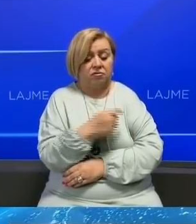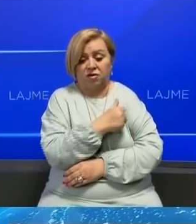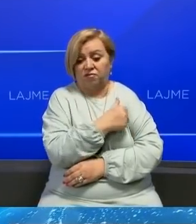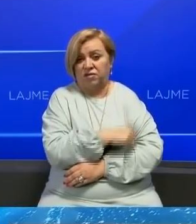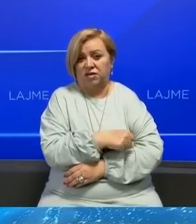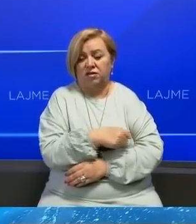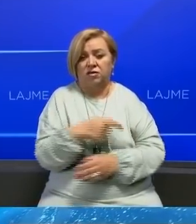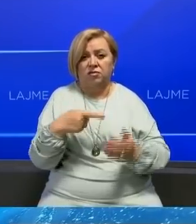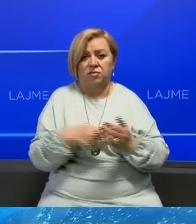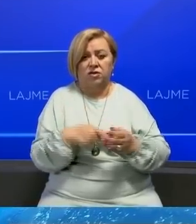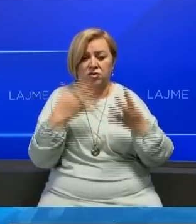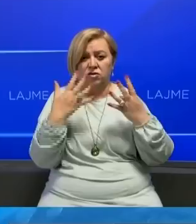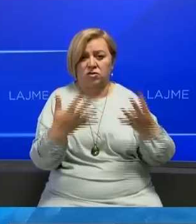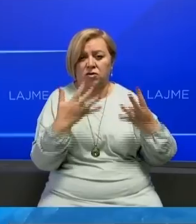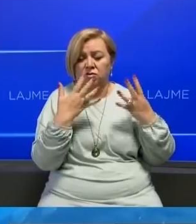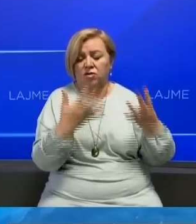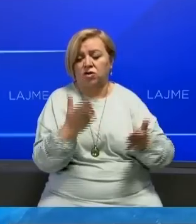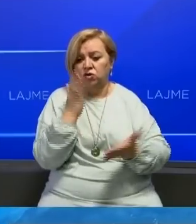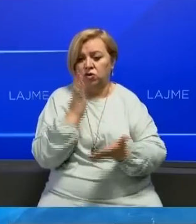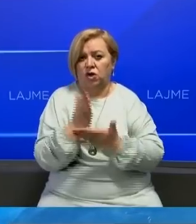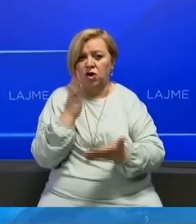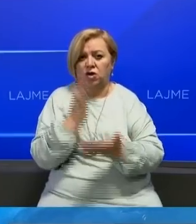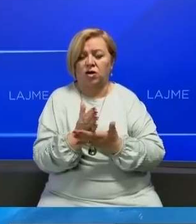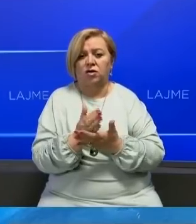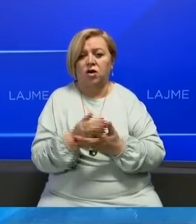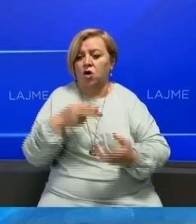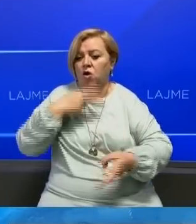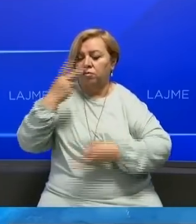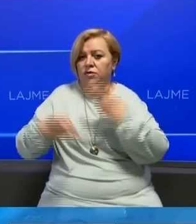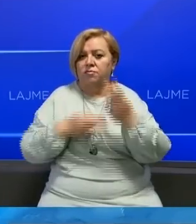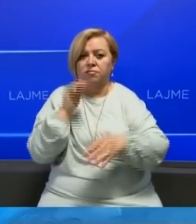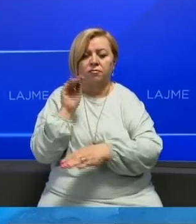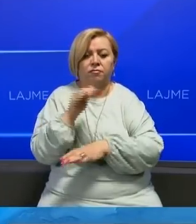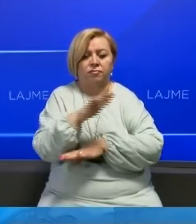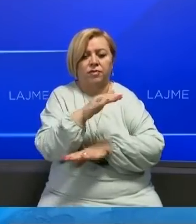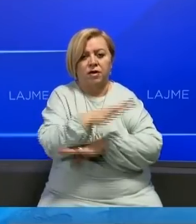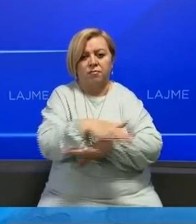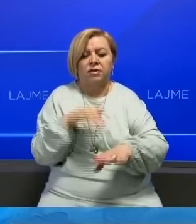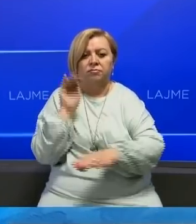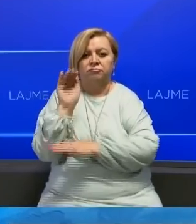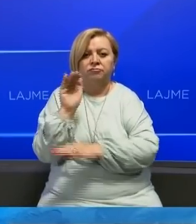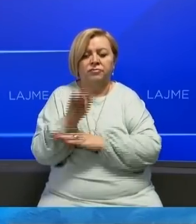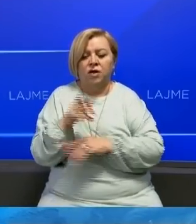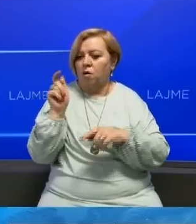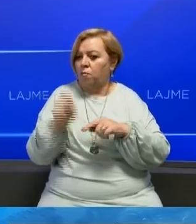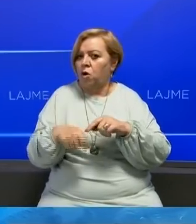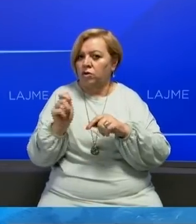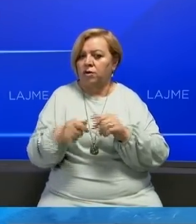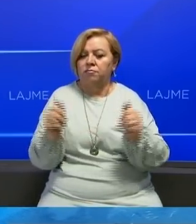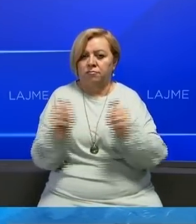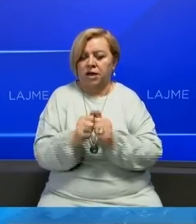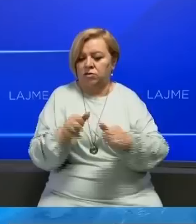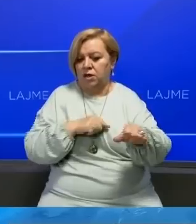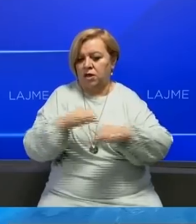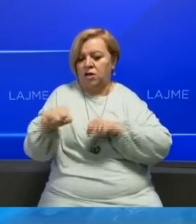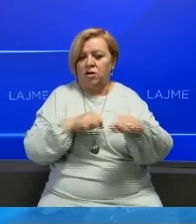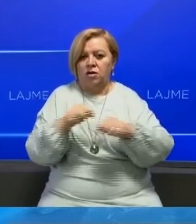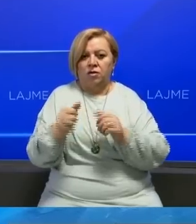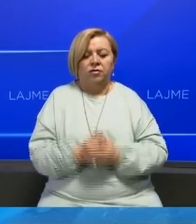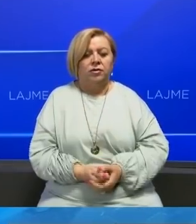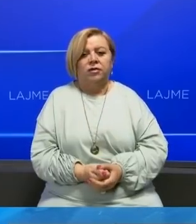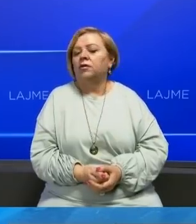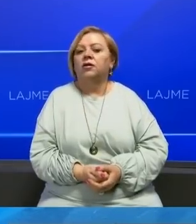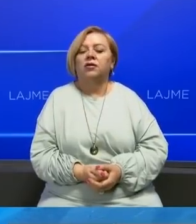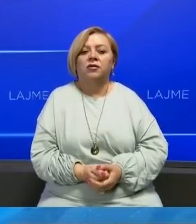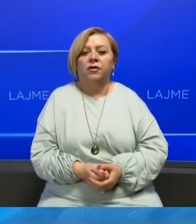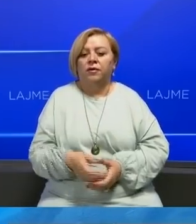dhejnë tashë, në gjdo herë në Komision parlamentar ka raportu bordi bashkë me drejtojnë në menëgjusë të rëtë